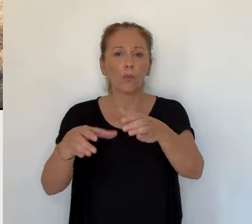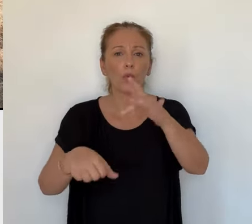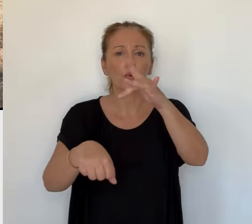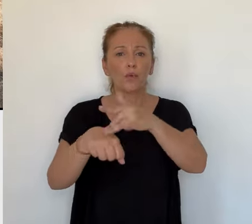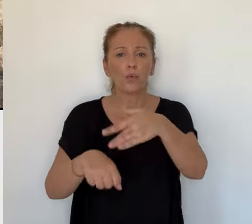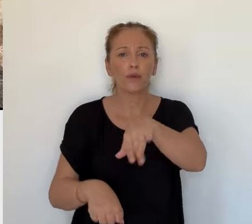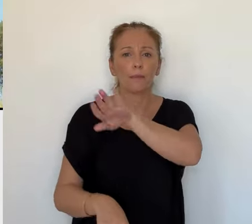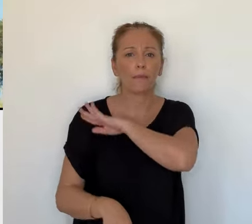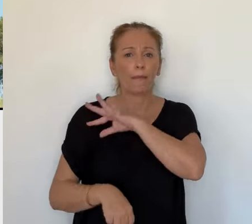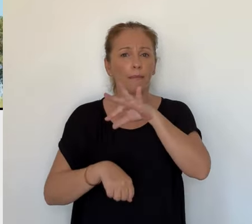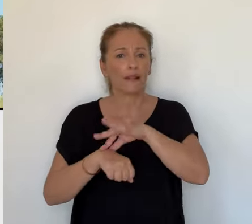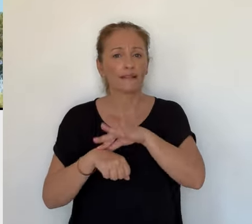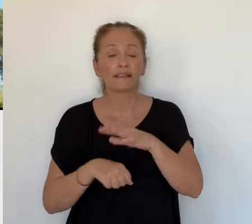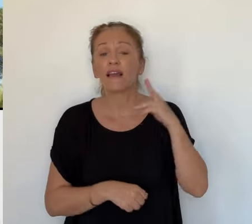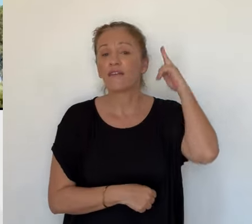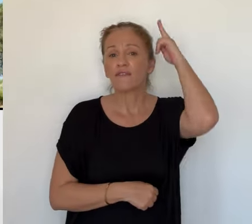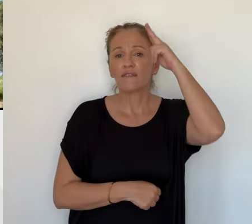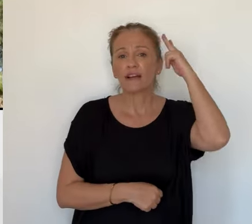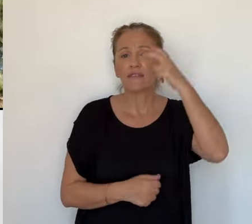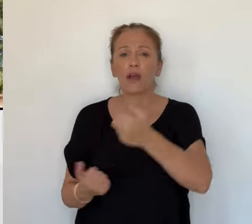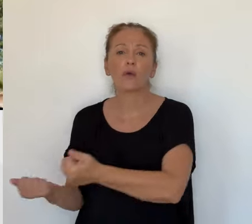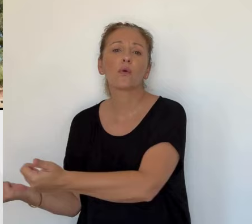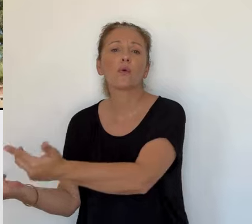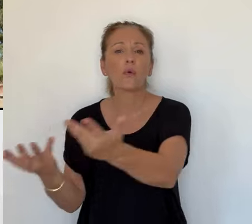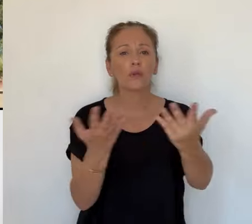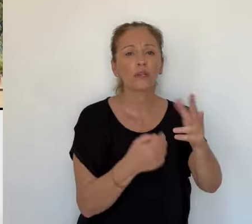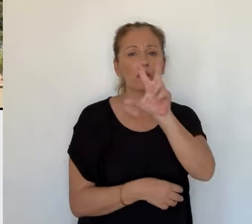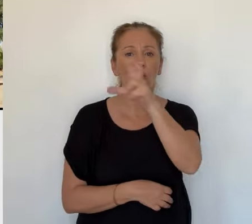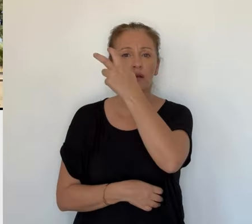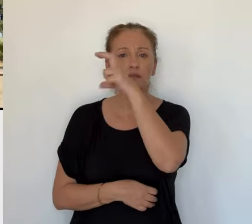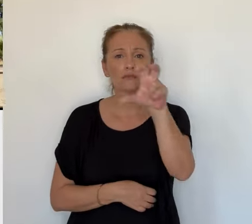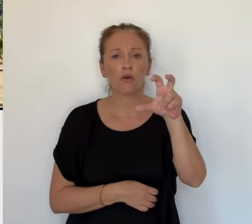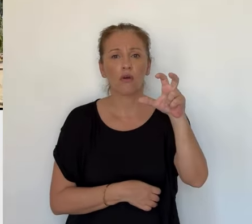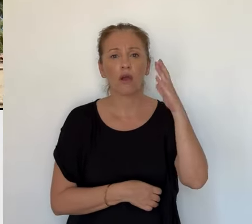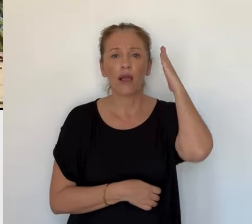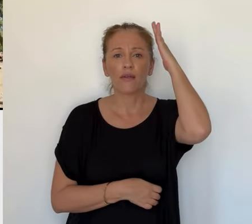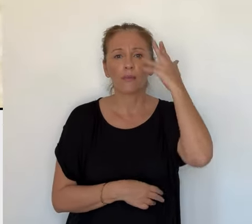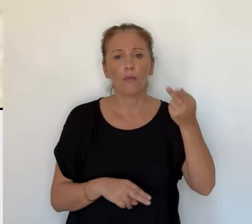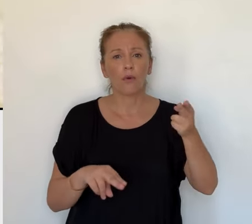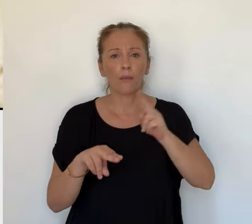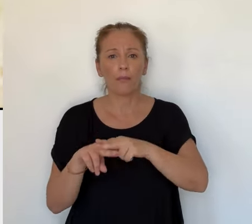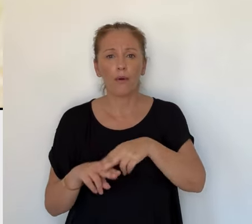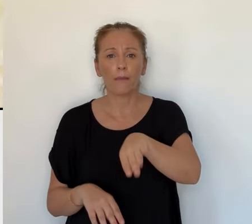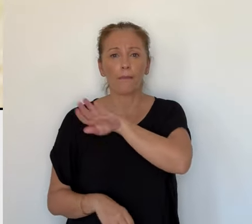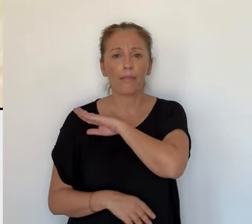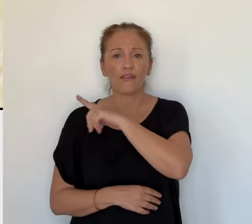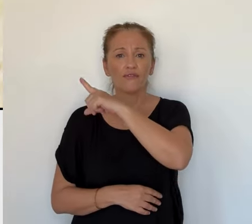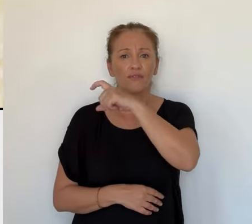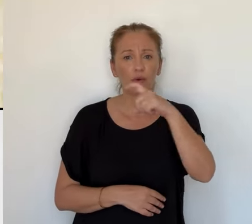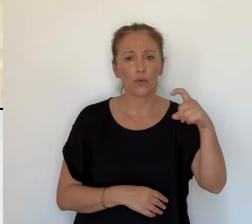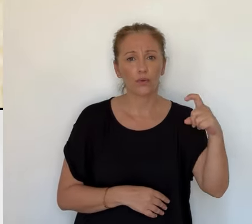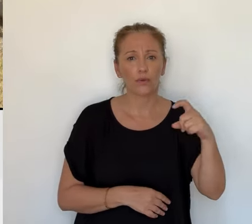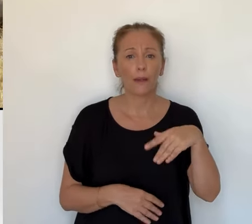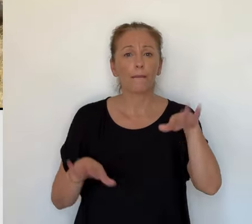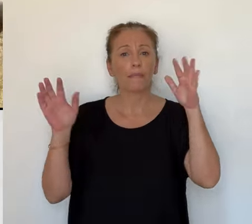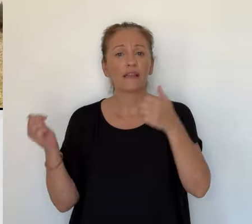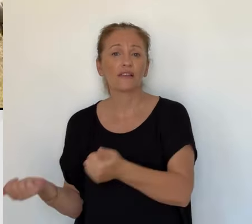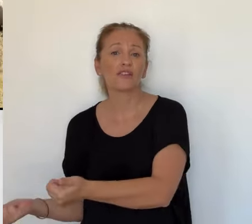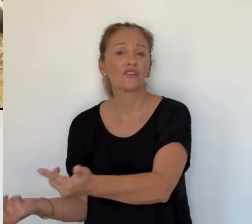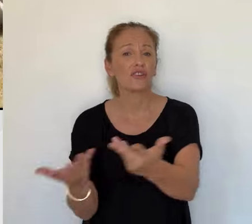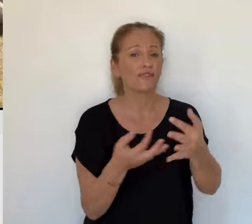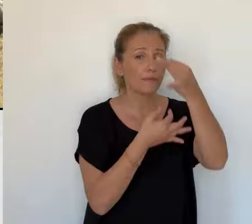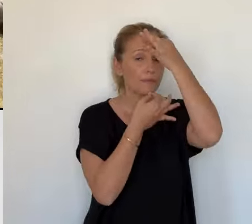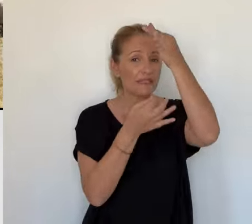bien en dessous de la mortalité réelle. Au mois de juillet, 786 bêtes ont été envoyées à l'écarissage en Corse. C'est